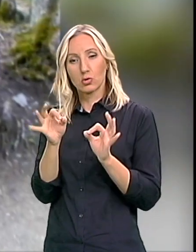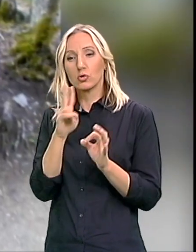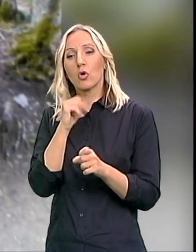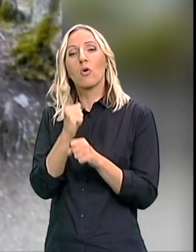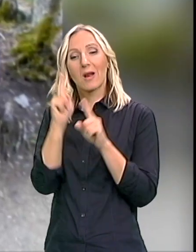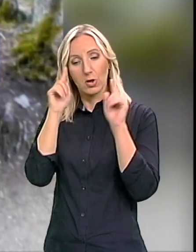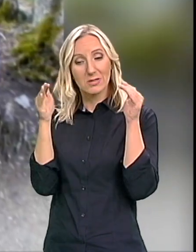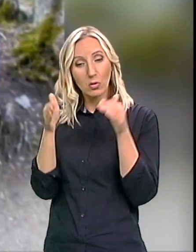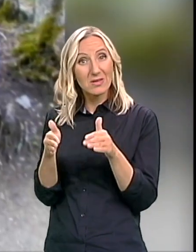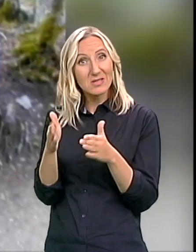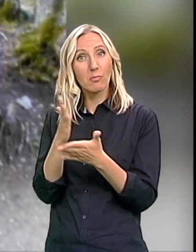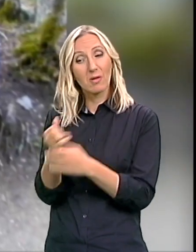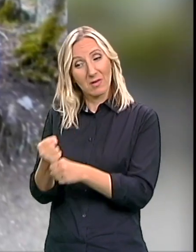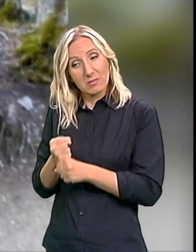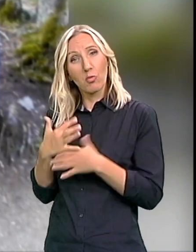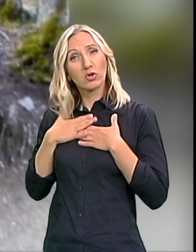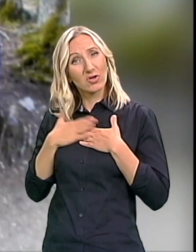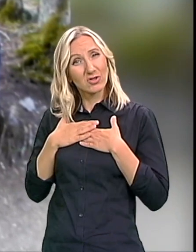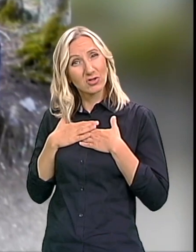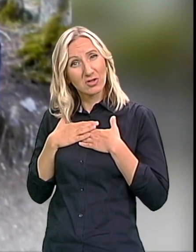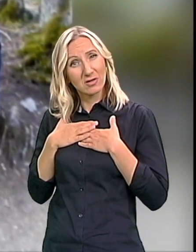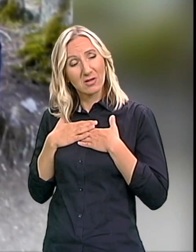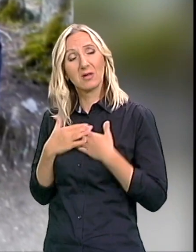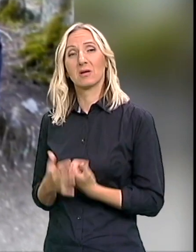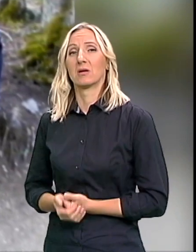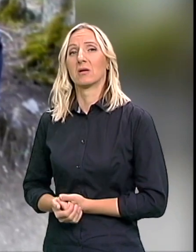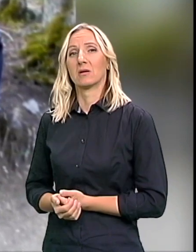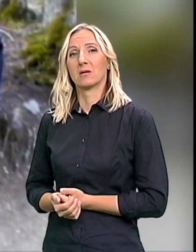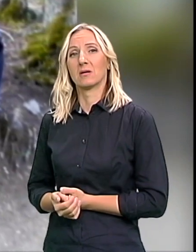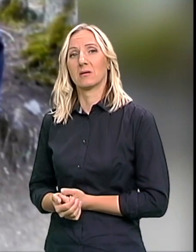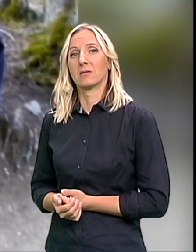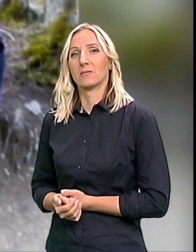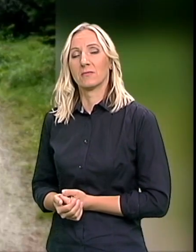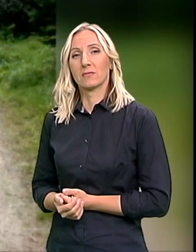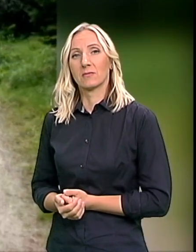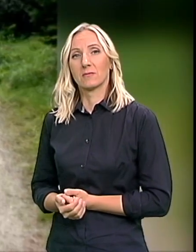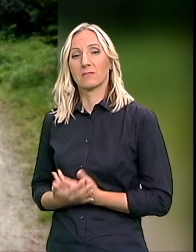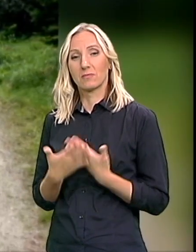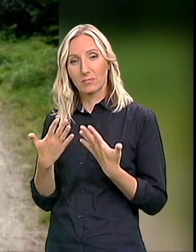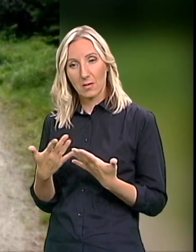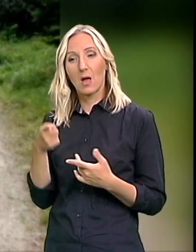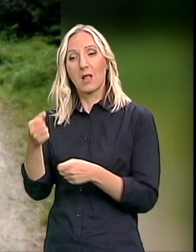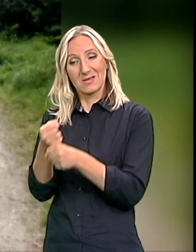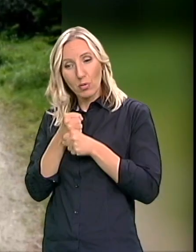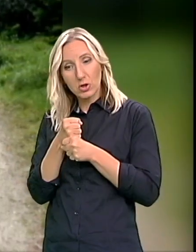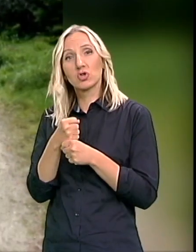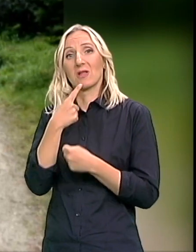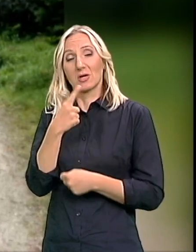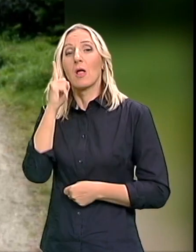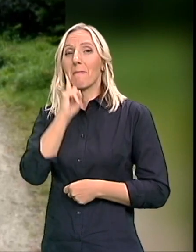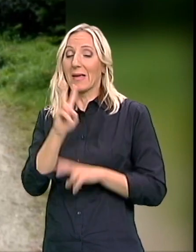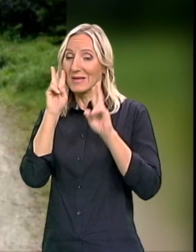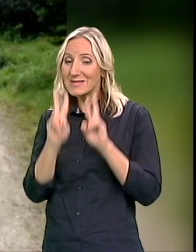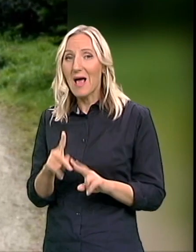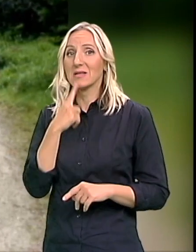autizmom Da bude uz vas Znači da prosto Kaže da majke Zaista